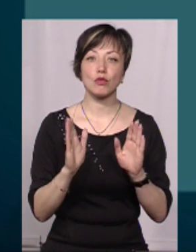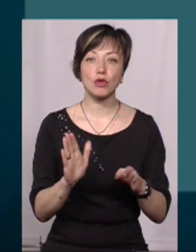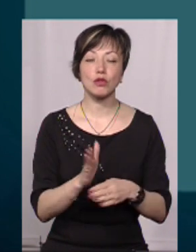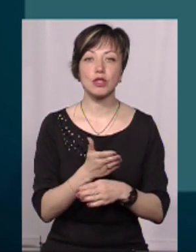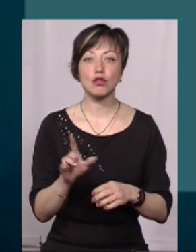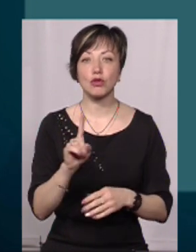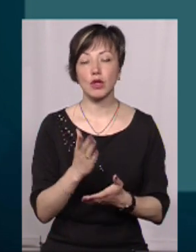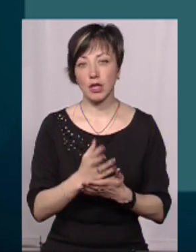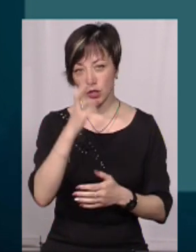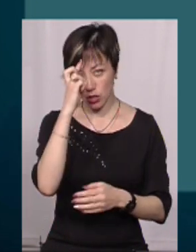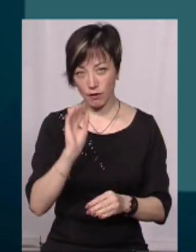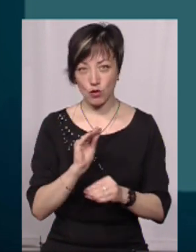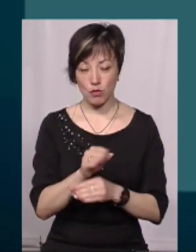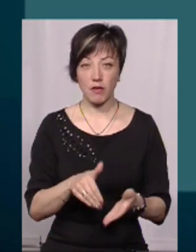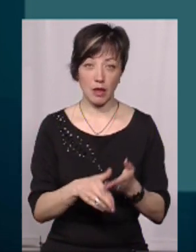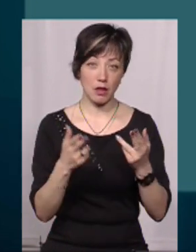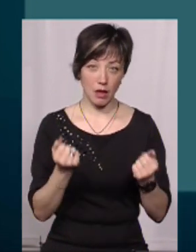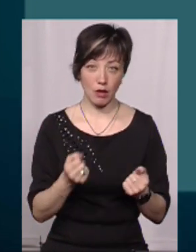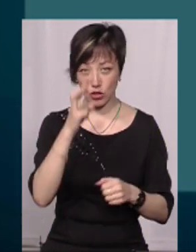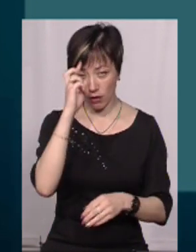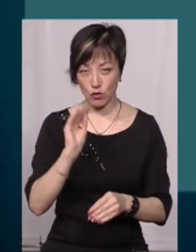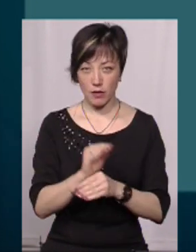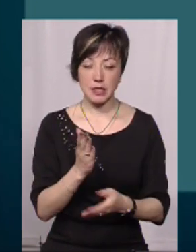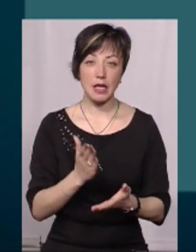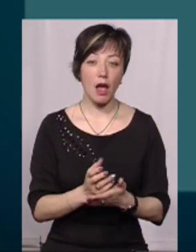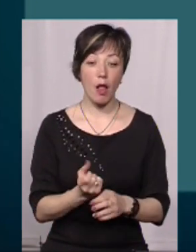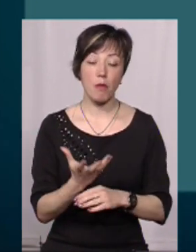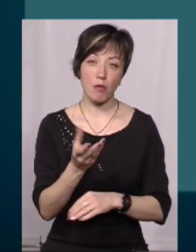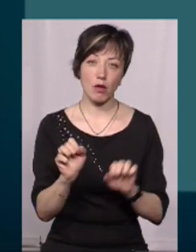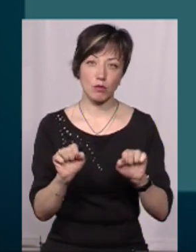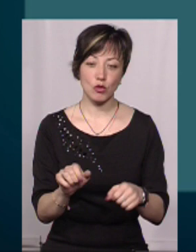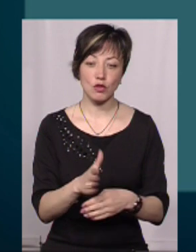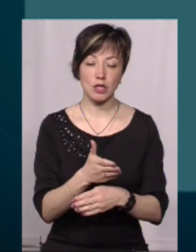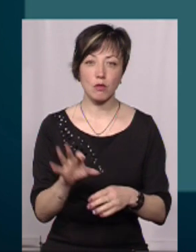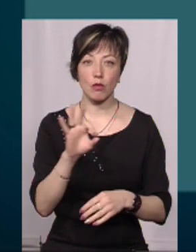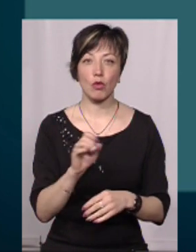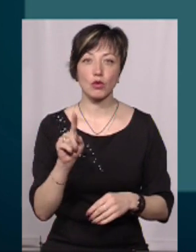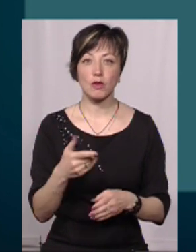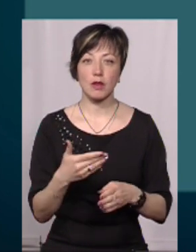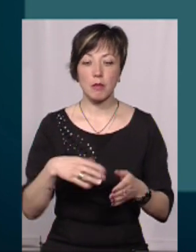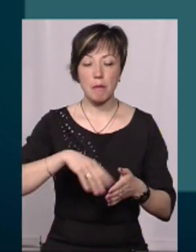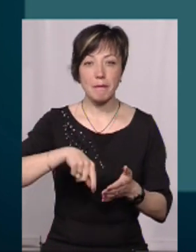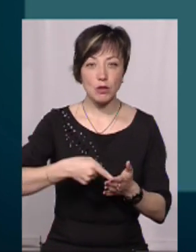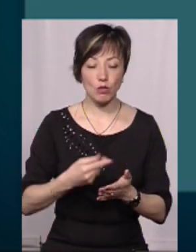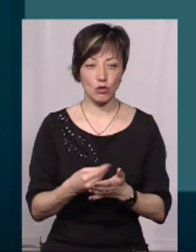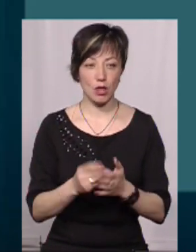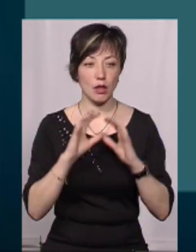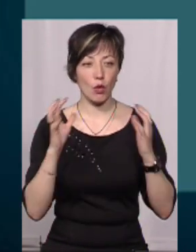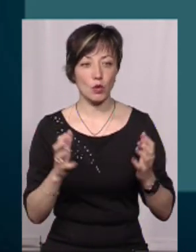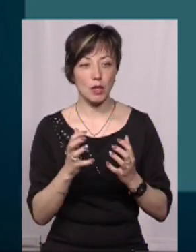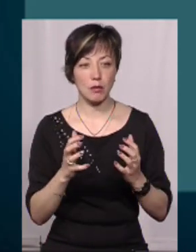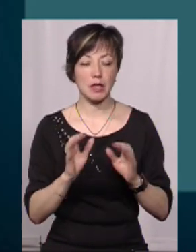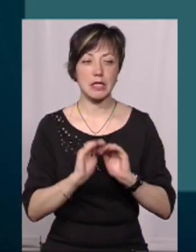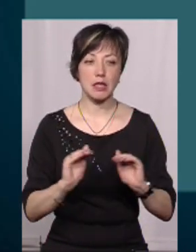частині, що є державна субвенція. Так, є державна субвенція, але проплата може йти в частині того, що виділяється з міського бюджету на утримання